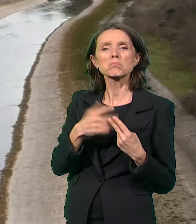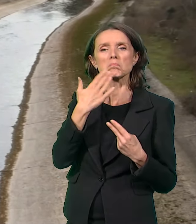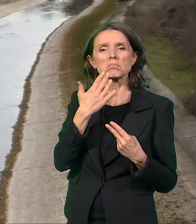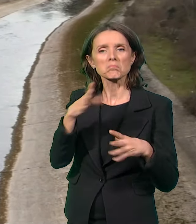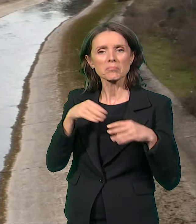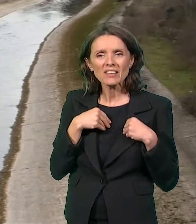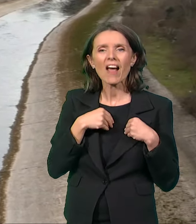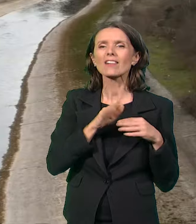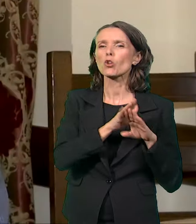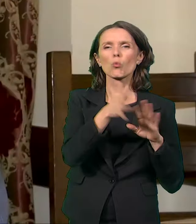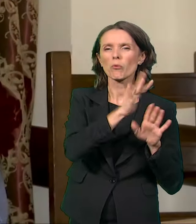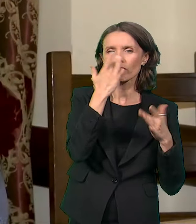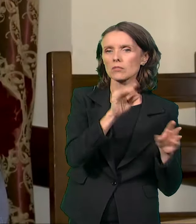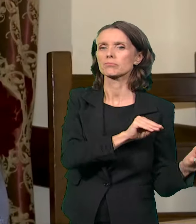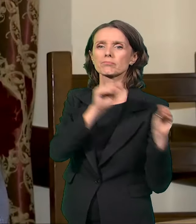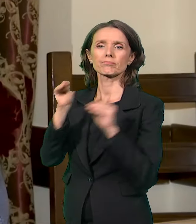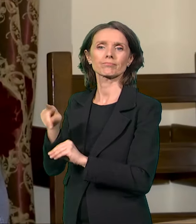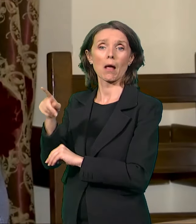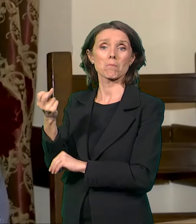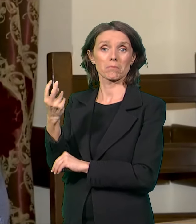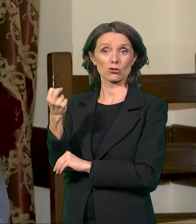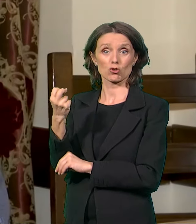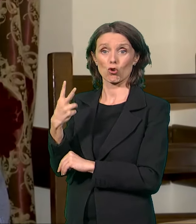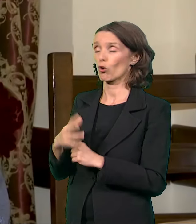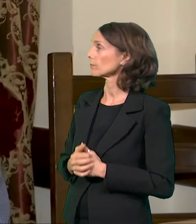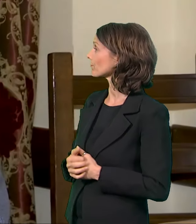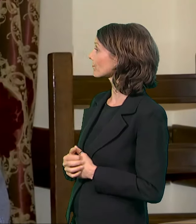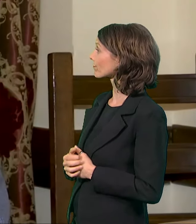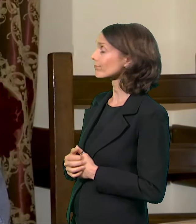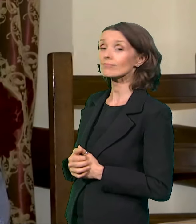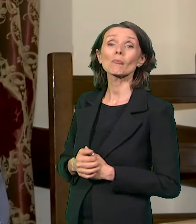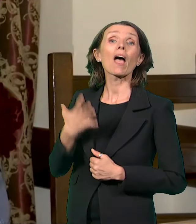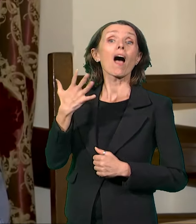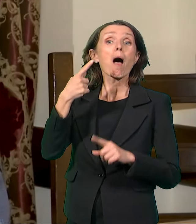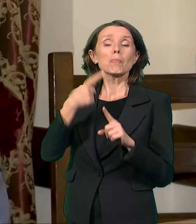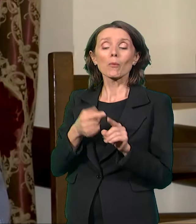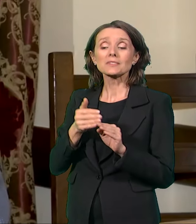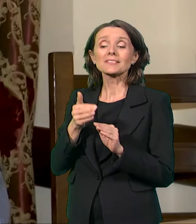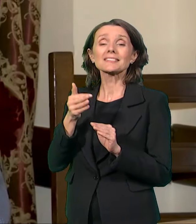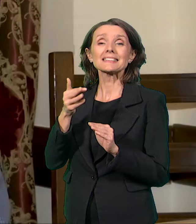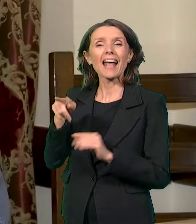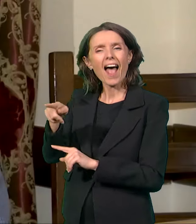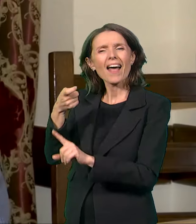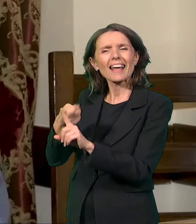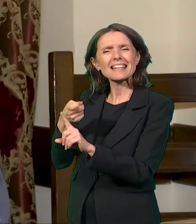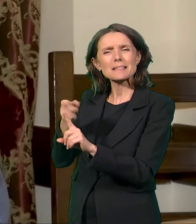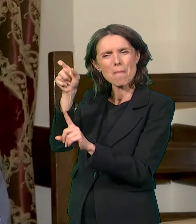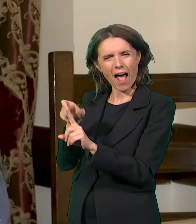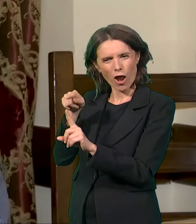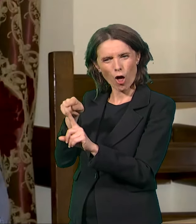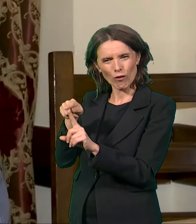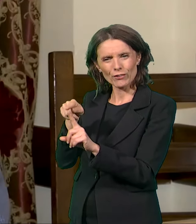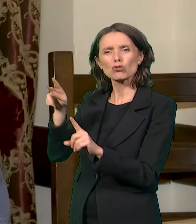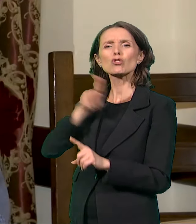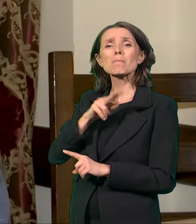Među vremenu se je Risto, Boga mi je orodio sa Krsmanovića, jer je Krsmanović imao pored tri